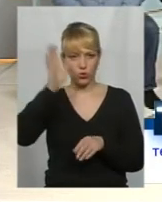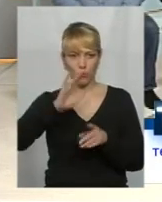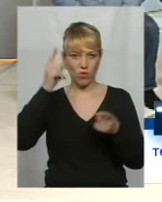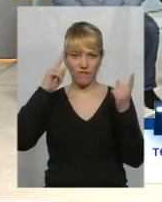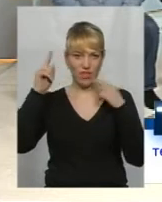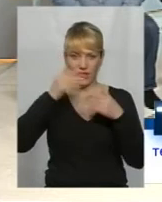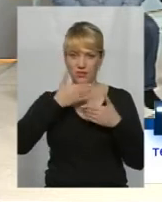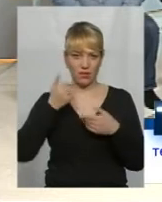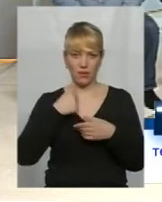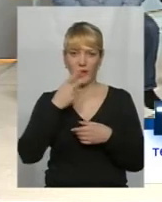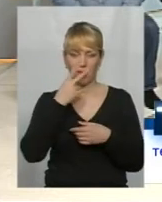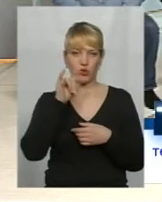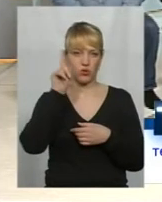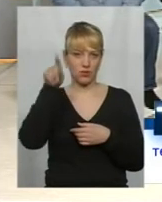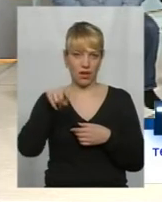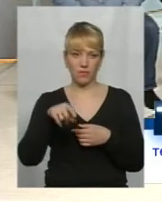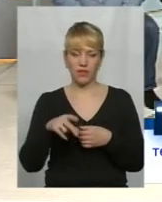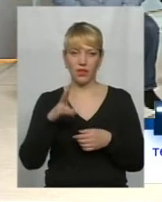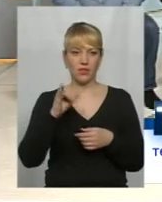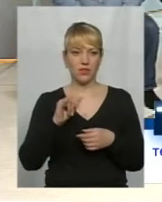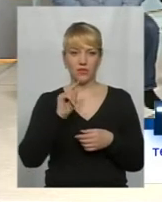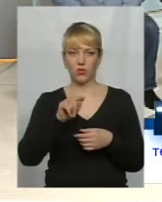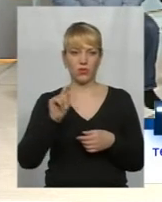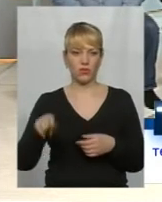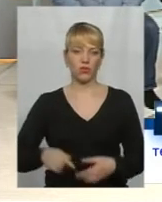немає, я бачу там. Ні в президентів, ні.